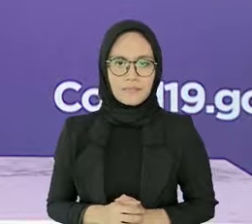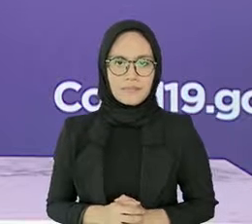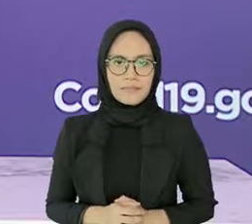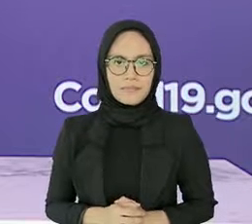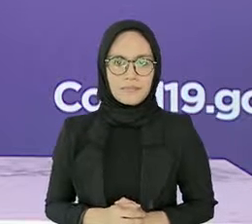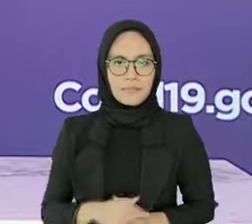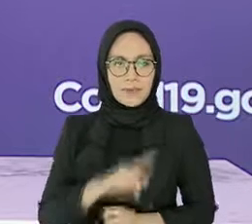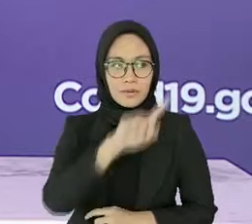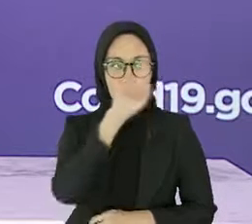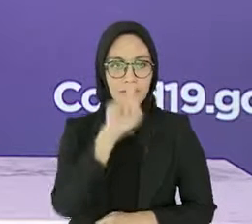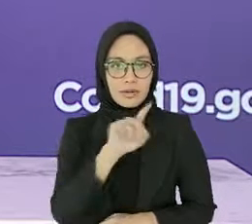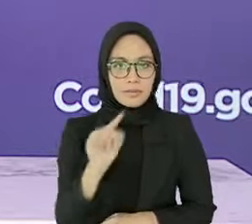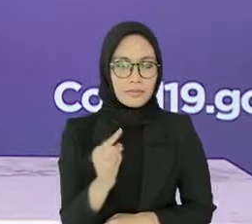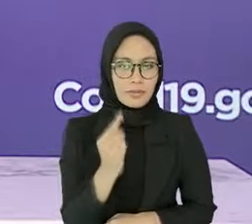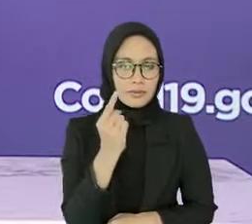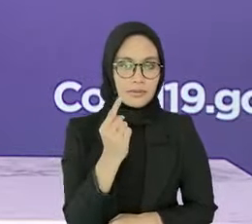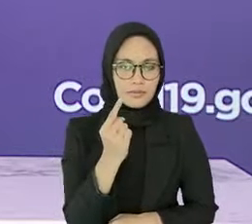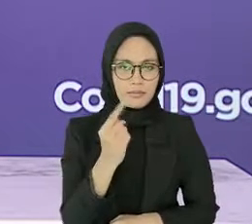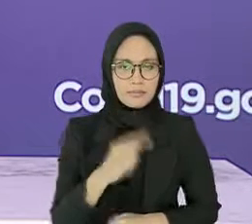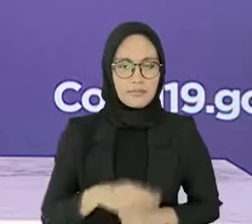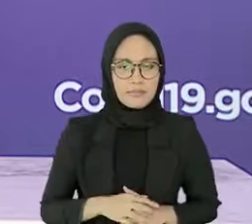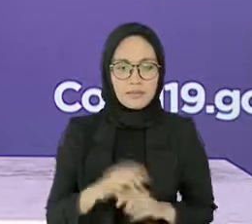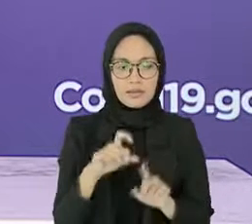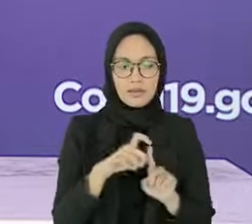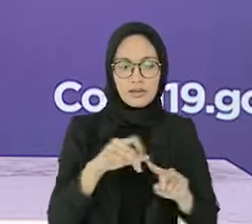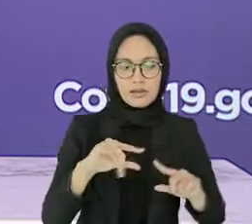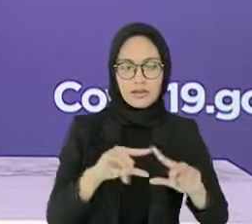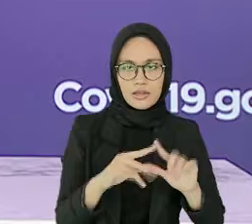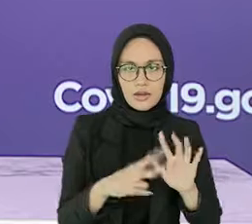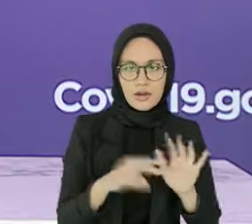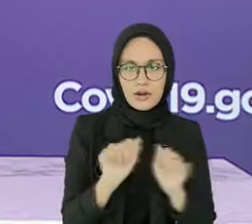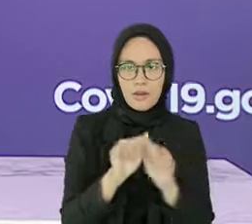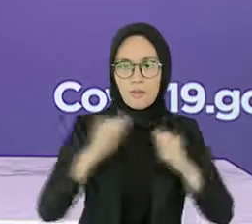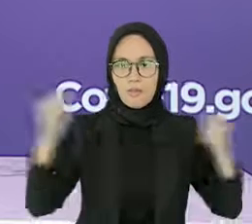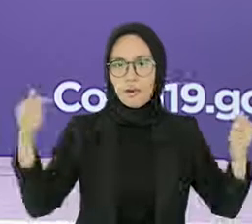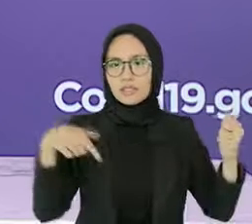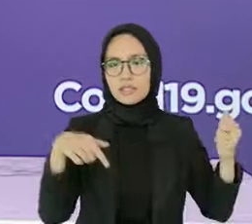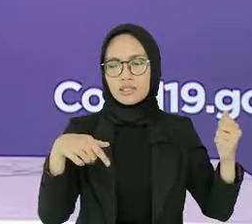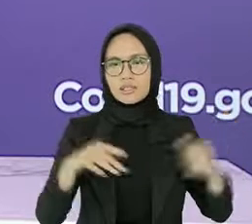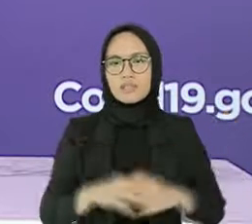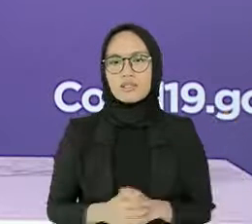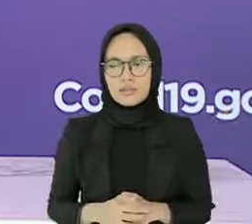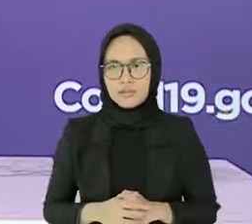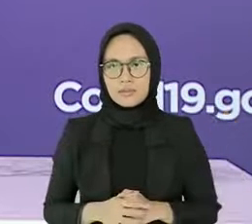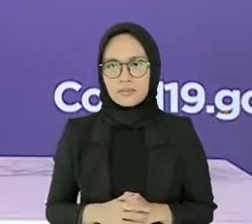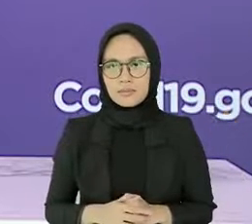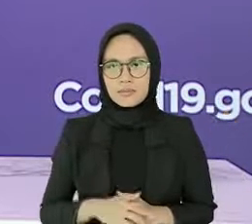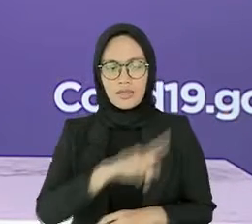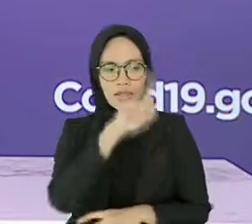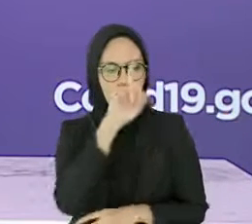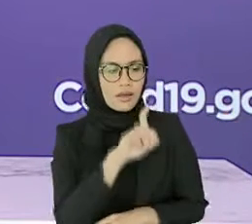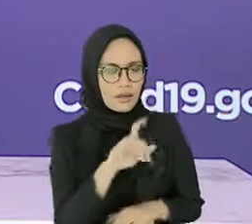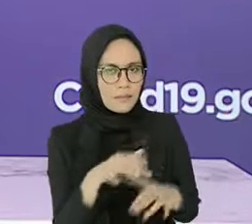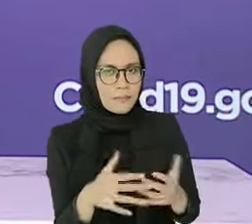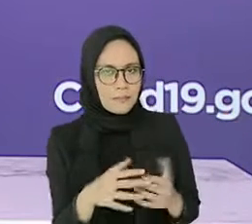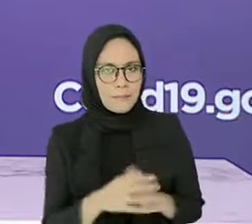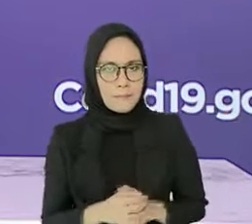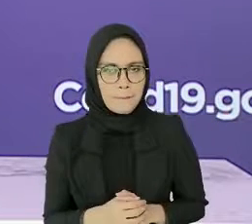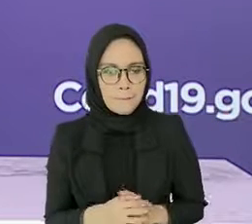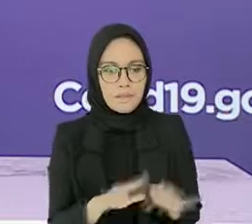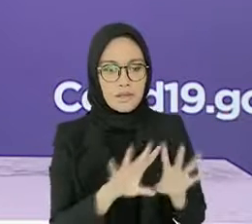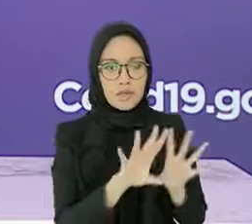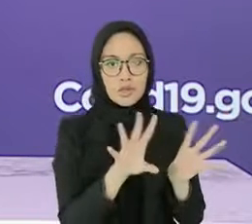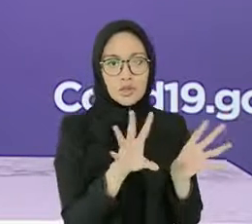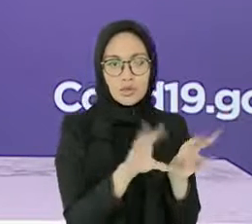Pertanyaan pertama dari diankonpas.com jumlah atlet dan ofisial yang positif COVID-19 di ajang PON,